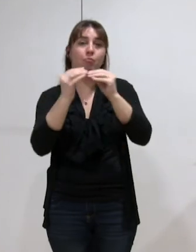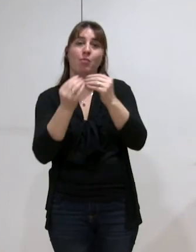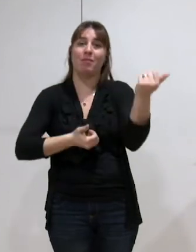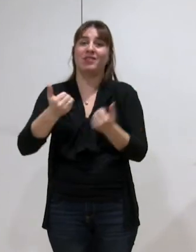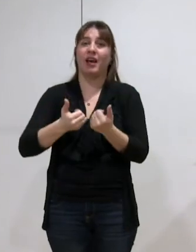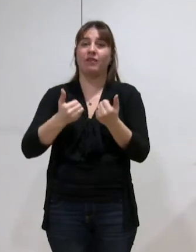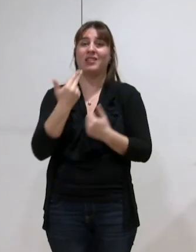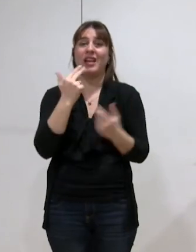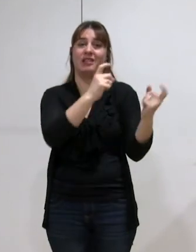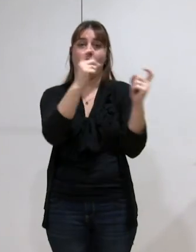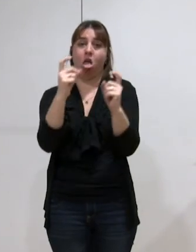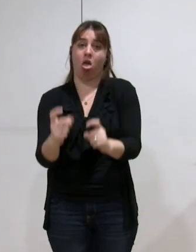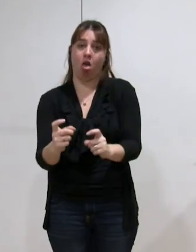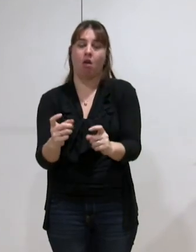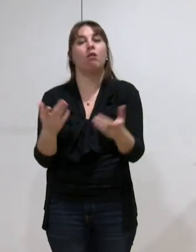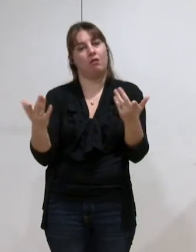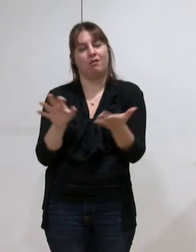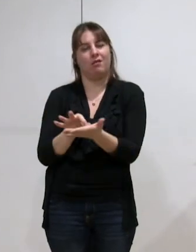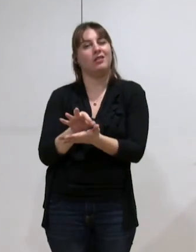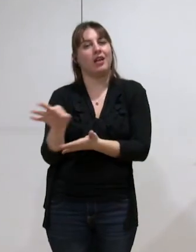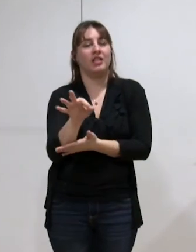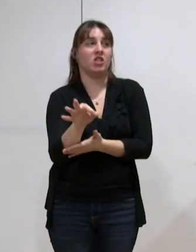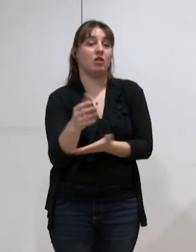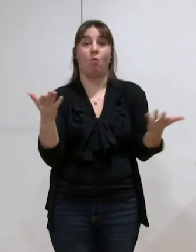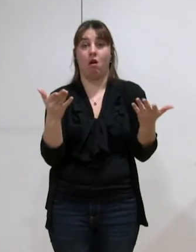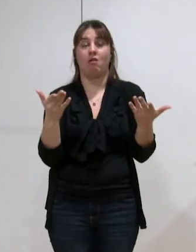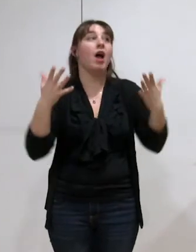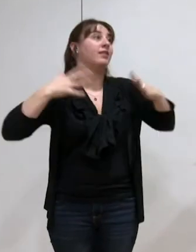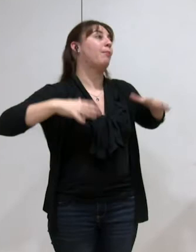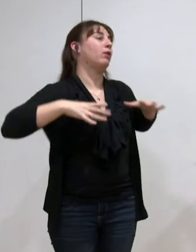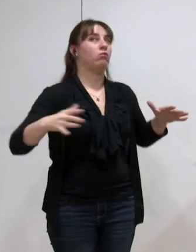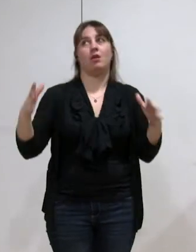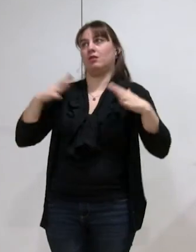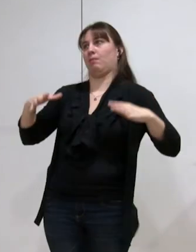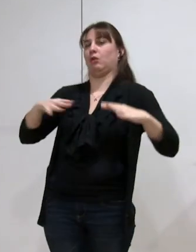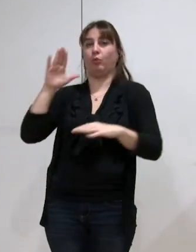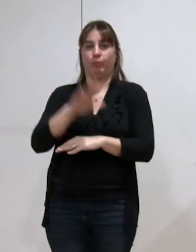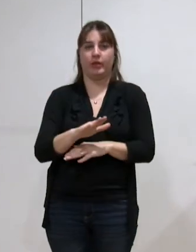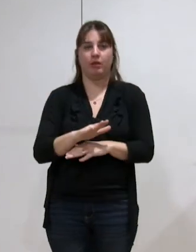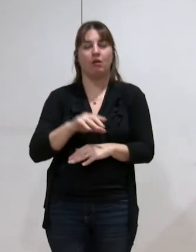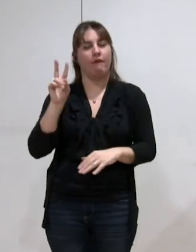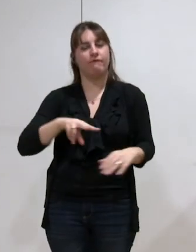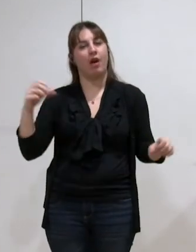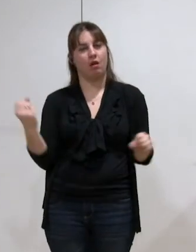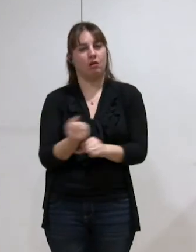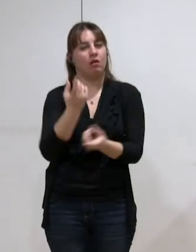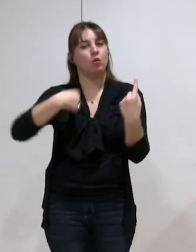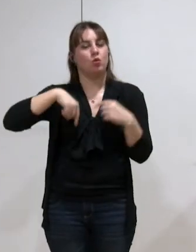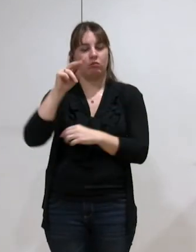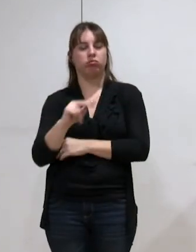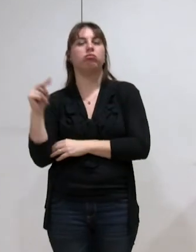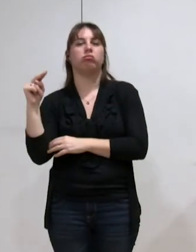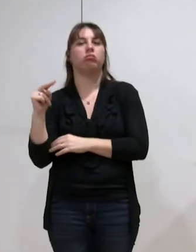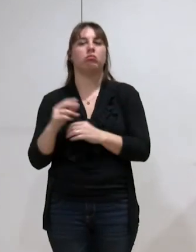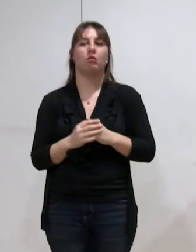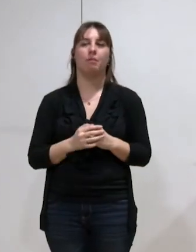service, eh bien, ce sera la stratégie du c'est pas nous. Et c'est ce que nous regrettons et c'est ce que